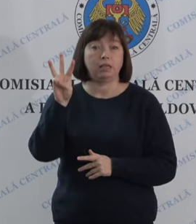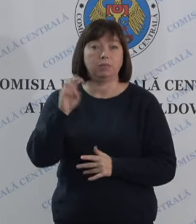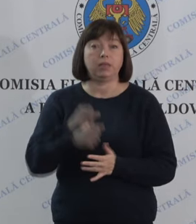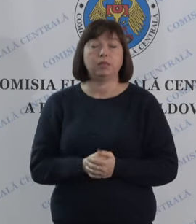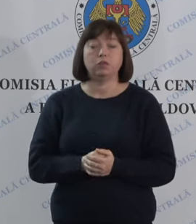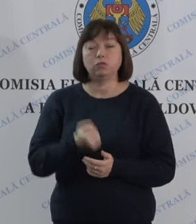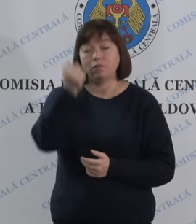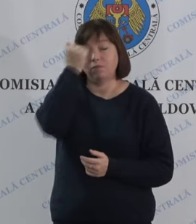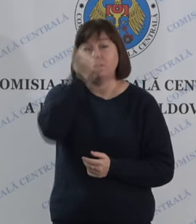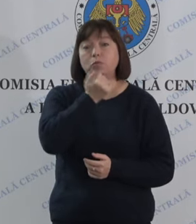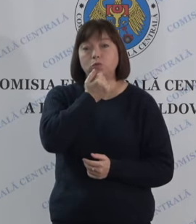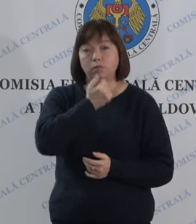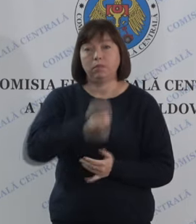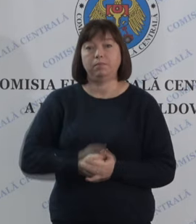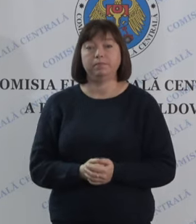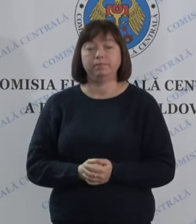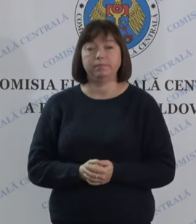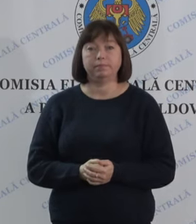Vă mulțumim!